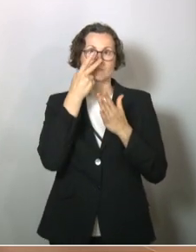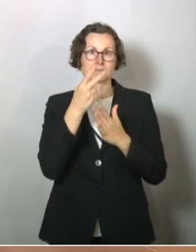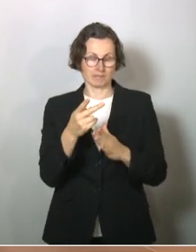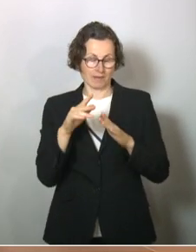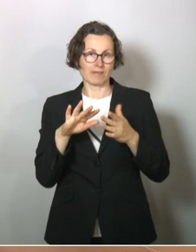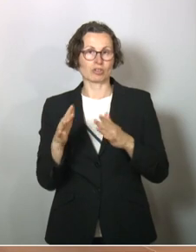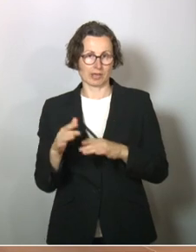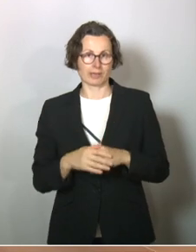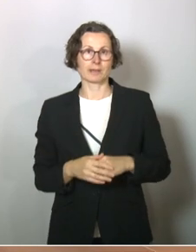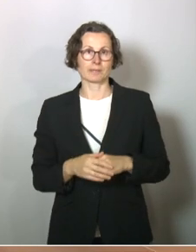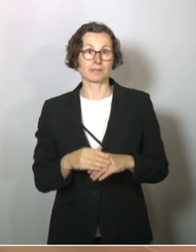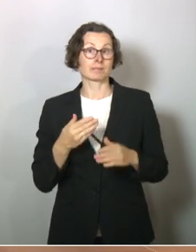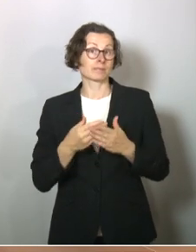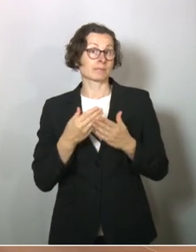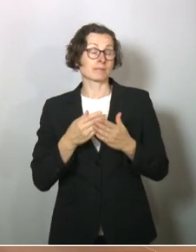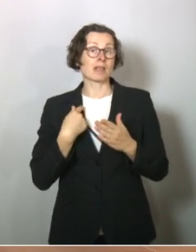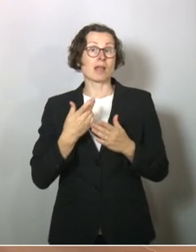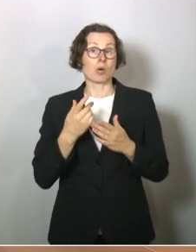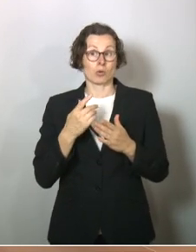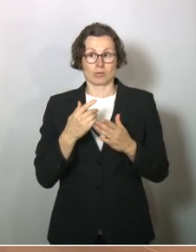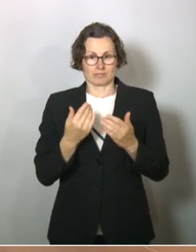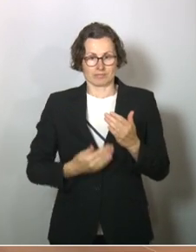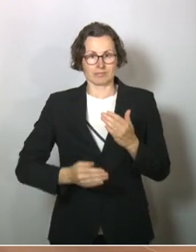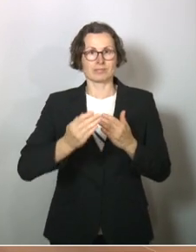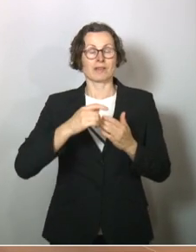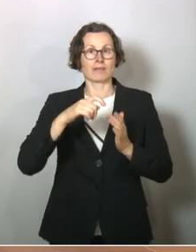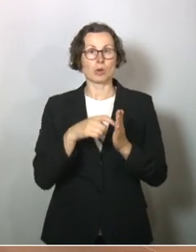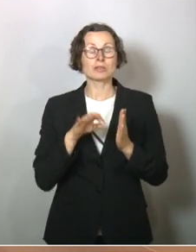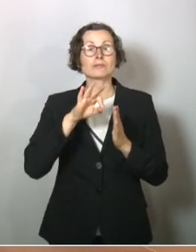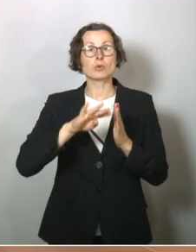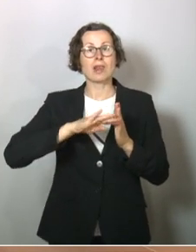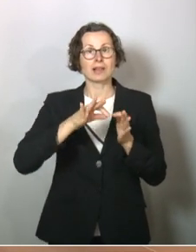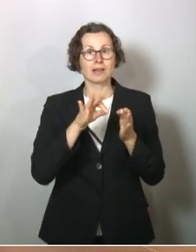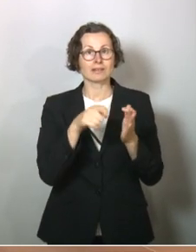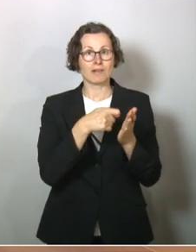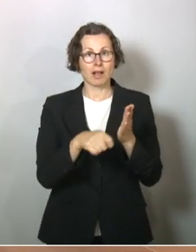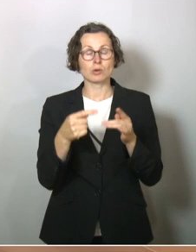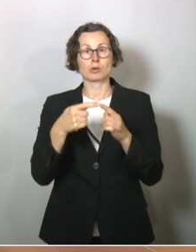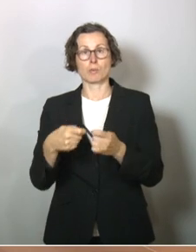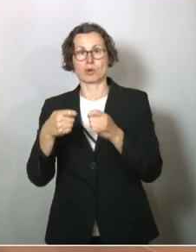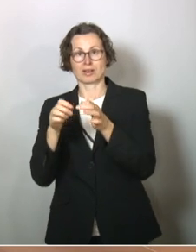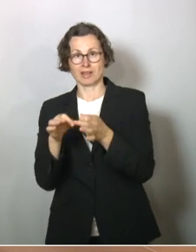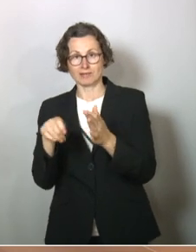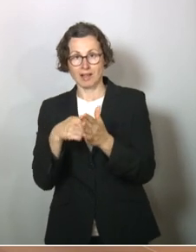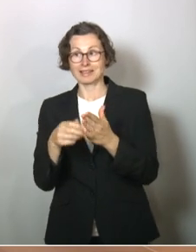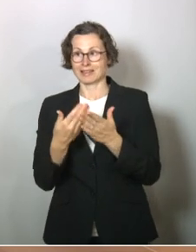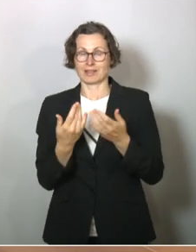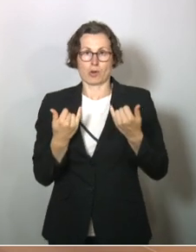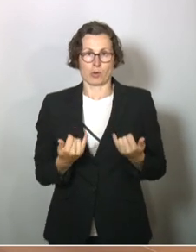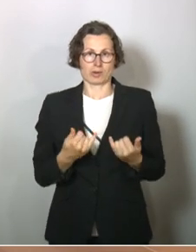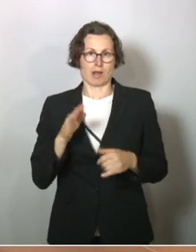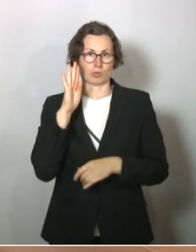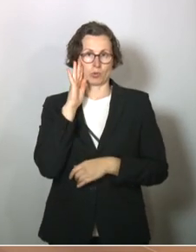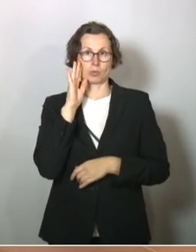sein. Deshalb auch um Voraussetzungen dafür zu schaffen, wollen wir diese heutige Anhörung durchführen mit ganz